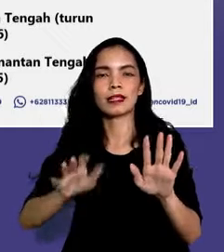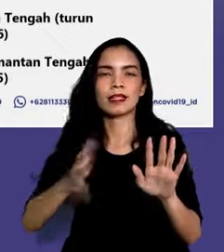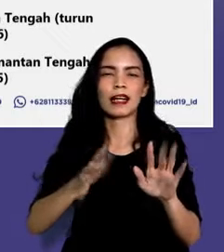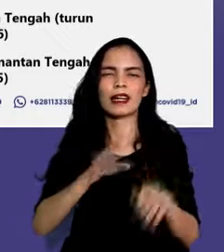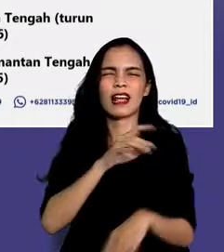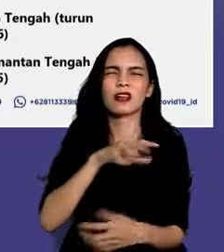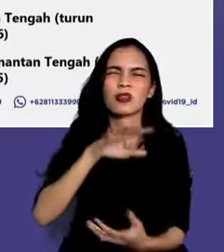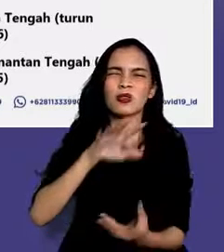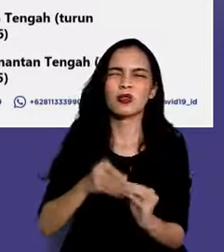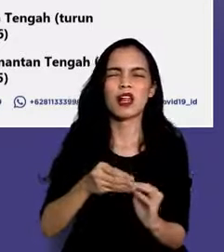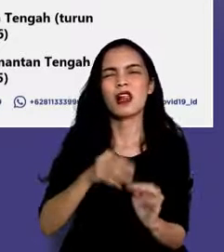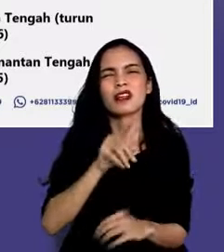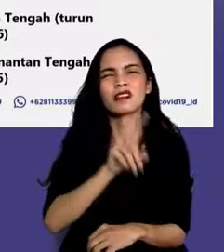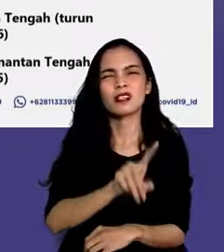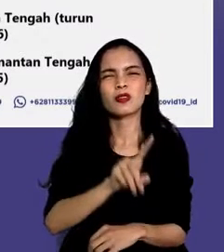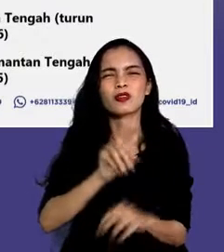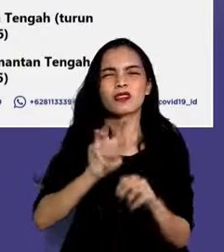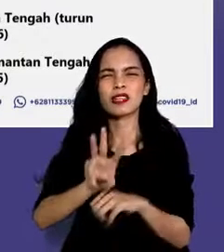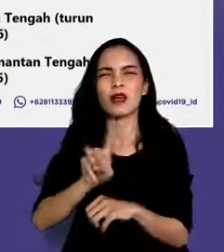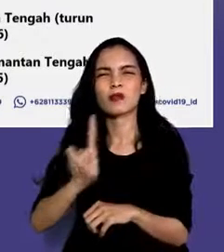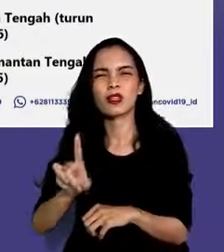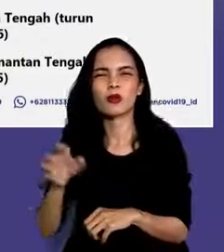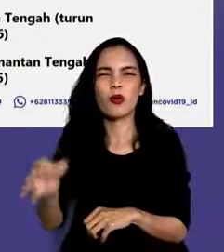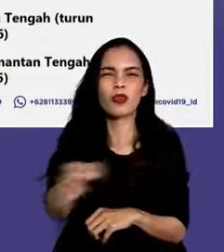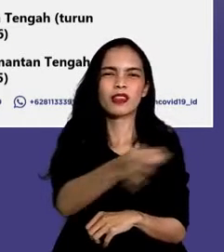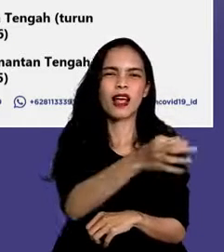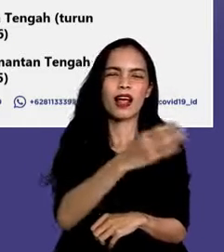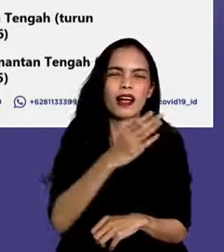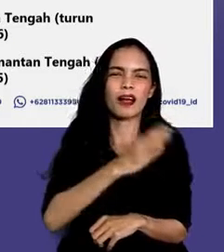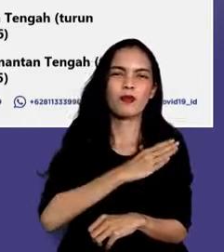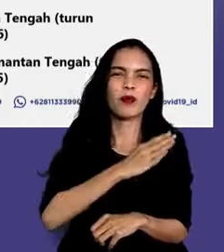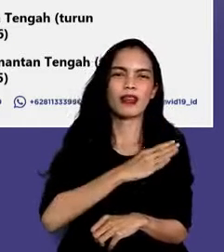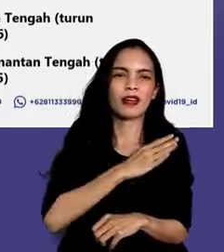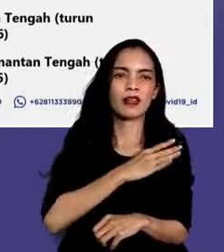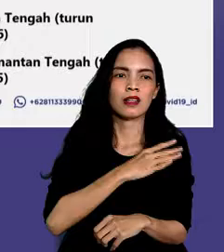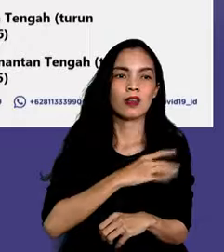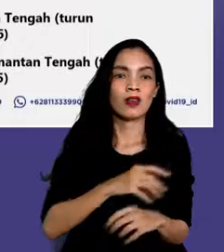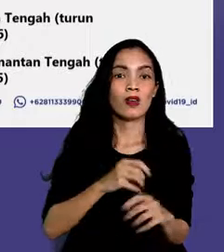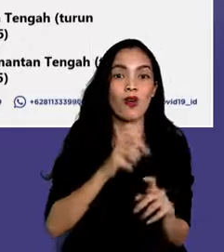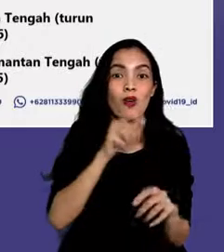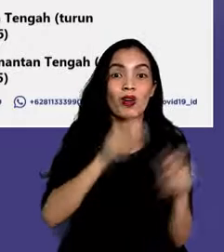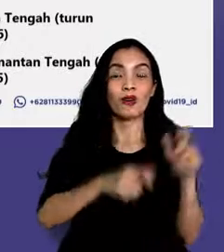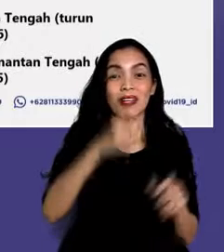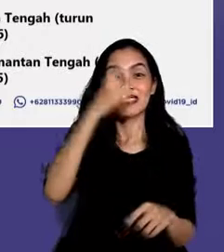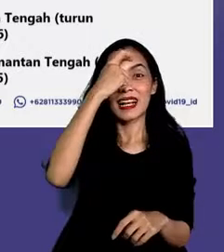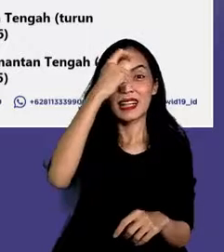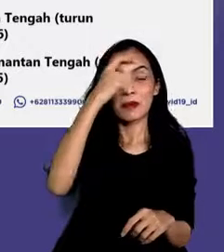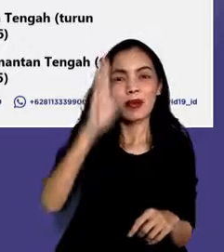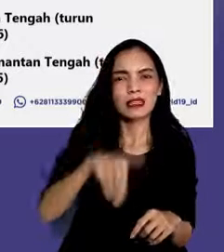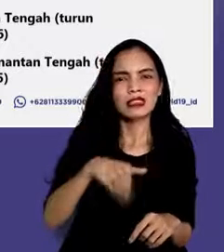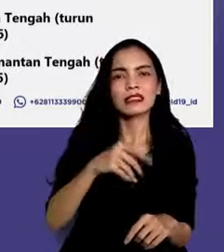131 kabupaten kota yang memiliki lebih dari 1000 kasus COVID-19.